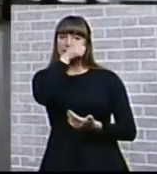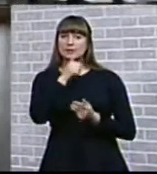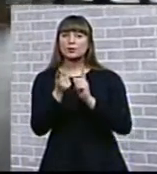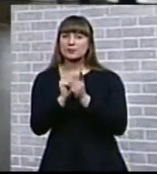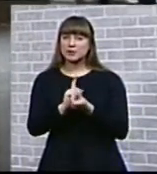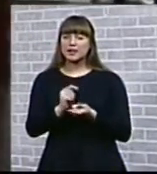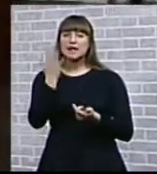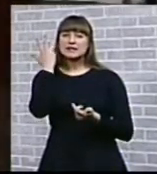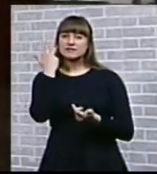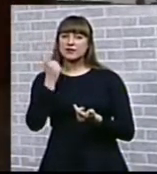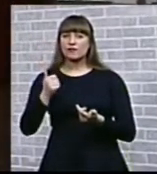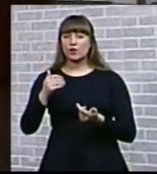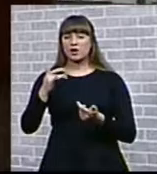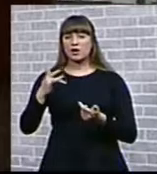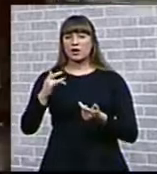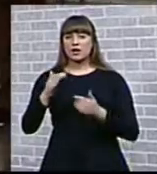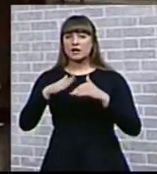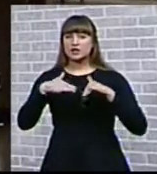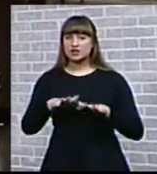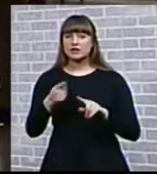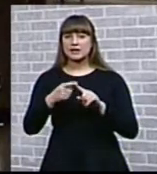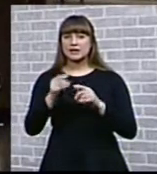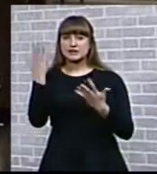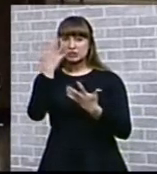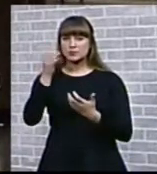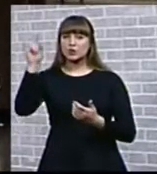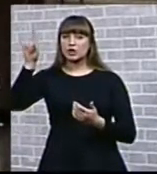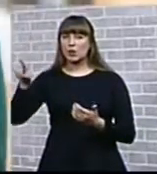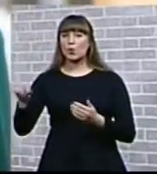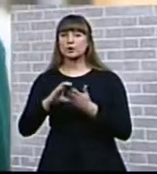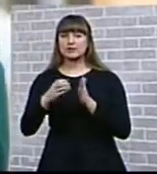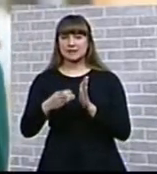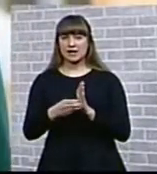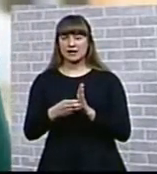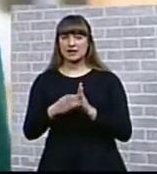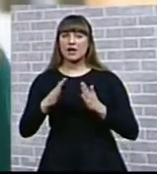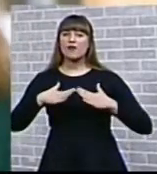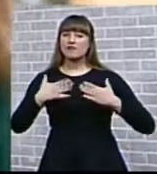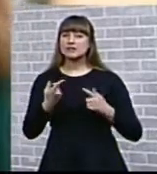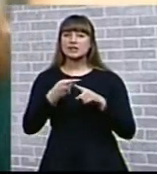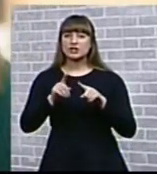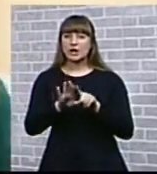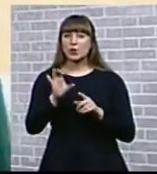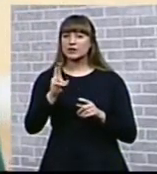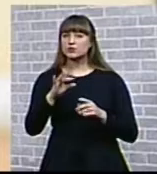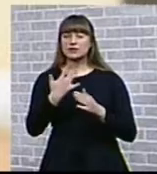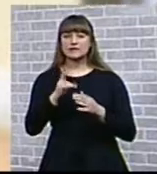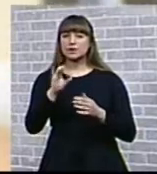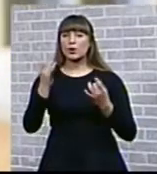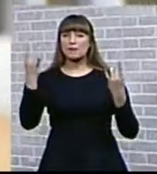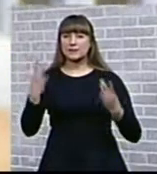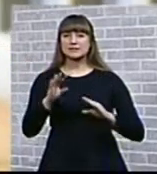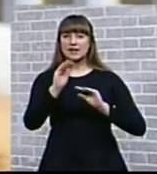архитекторов Владимира Щуко и Владимира Гельфрейха – затемненные окна здания. Выразительность такой архитектуры не в декоре, а в простых